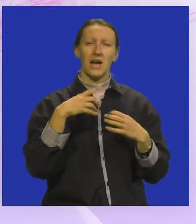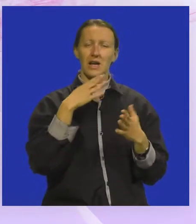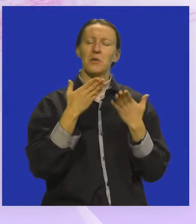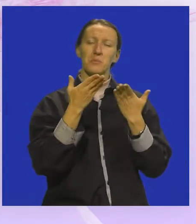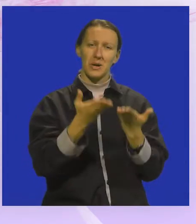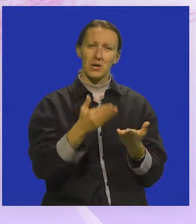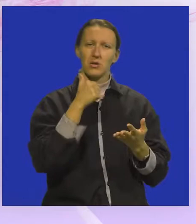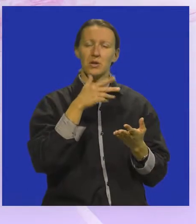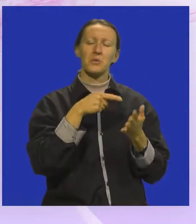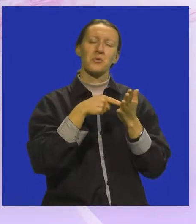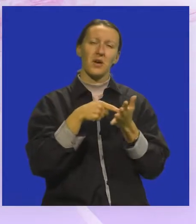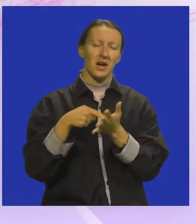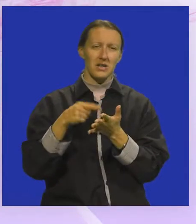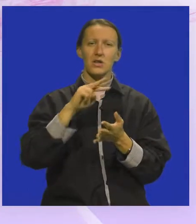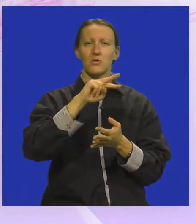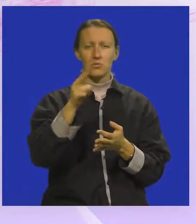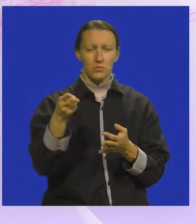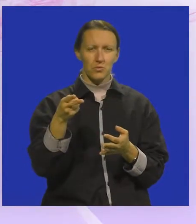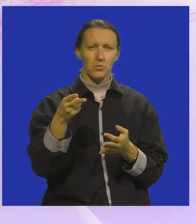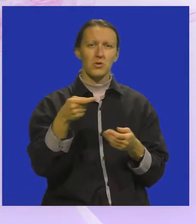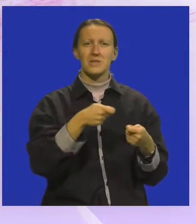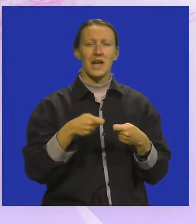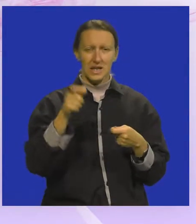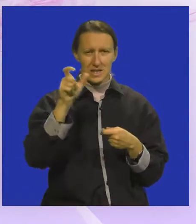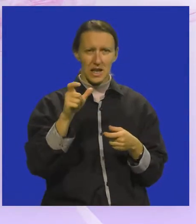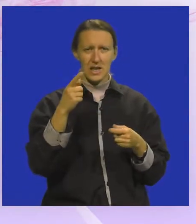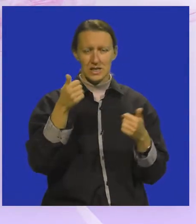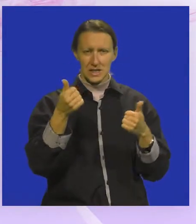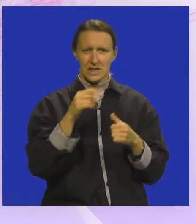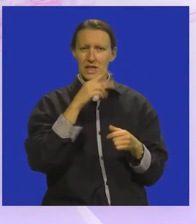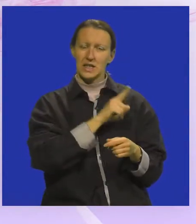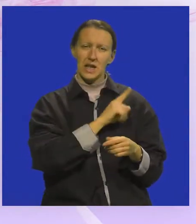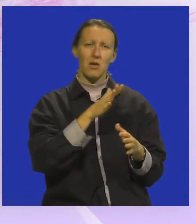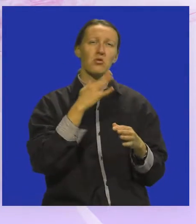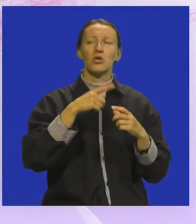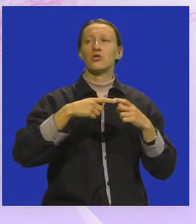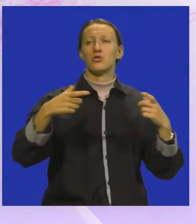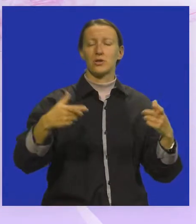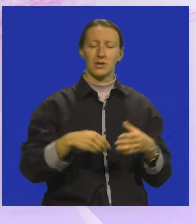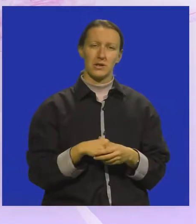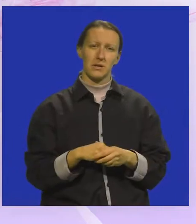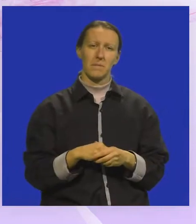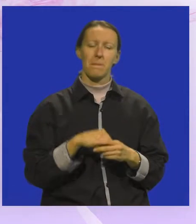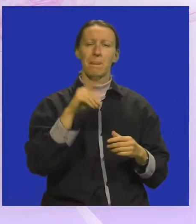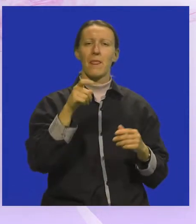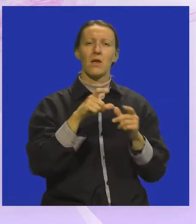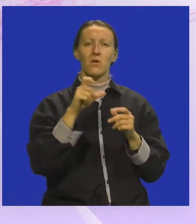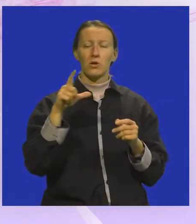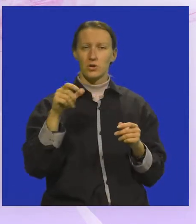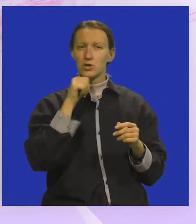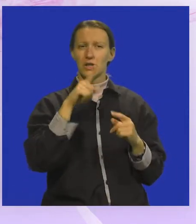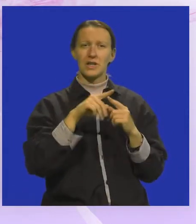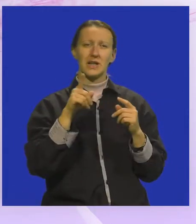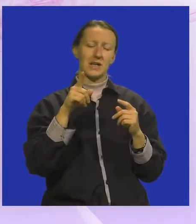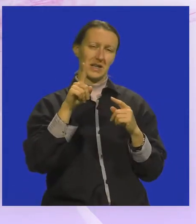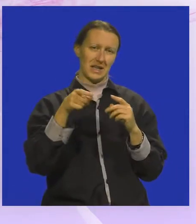predložiti ju i predstavljati i ostalim zajednicama Italijana iz Istre rijeke, a možda i šire. Luka Jurićić i Teodor Tijan